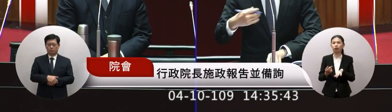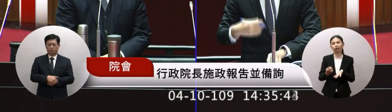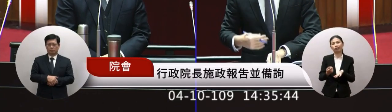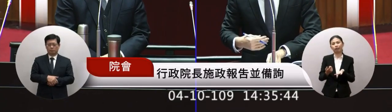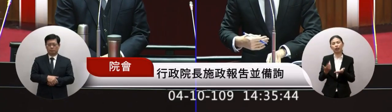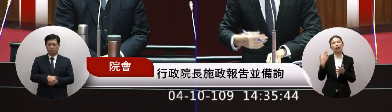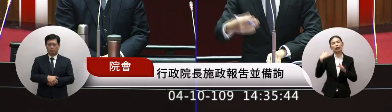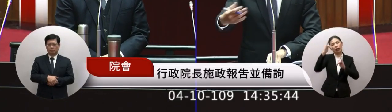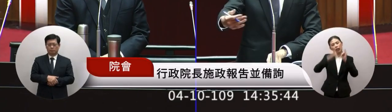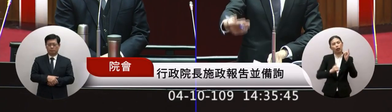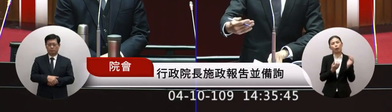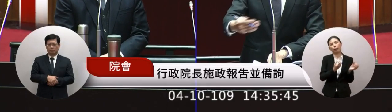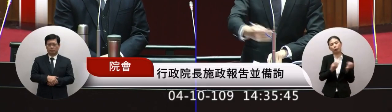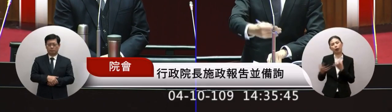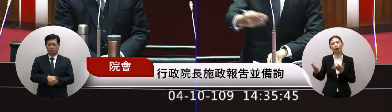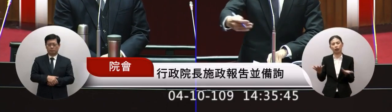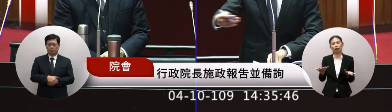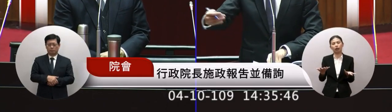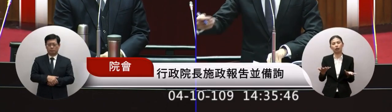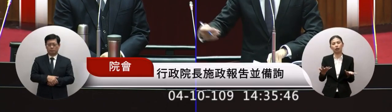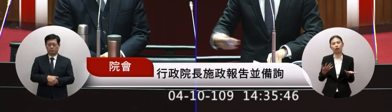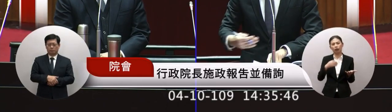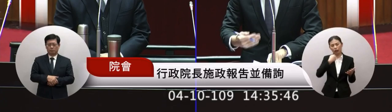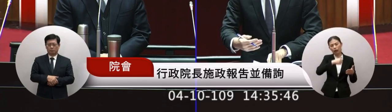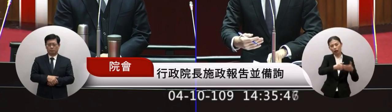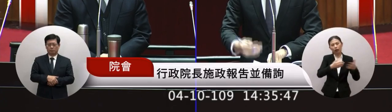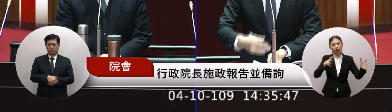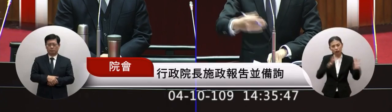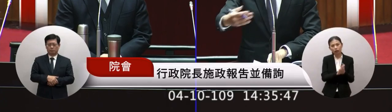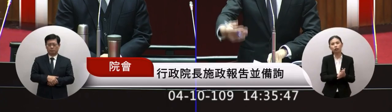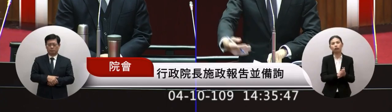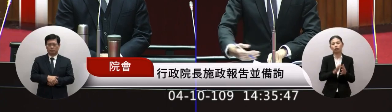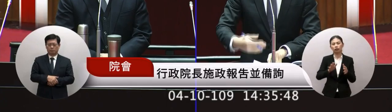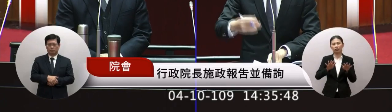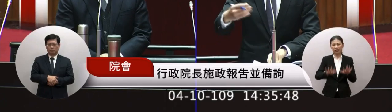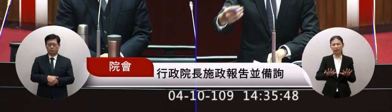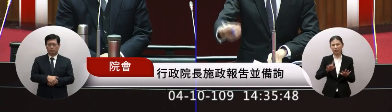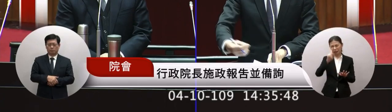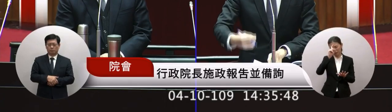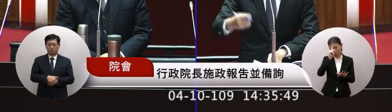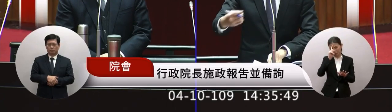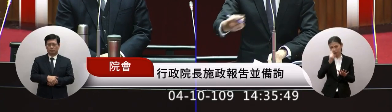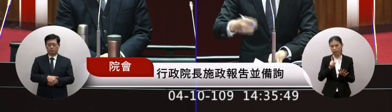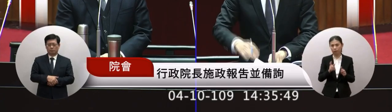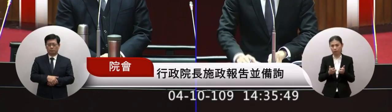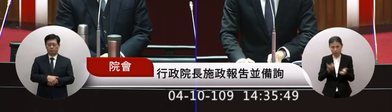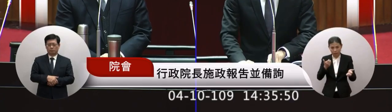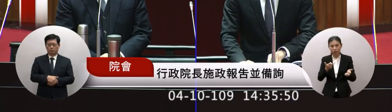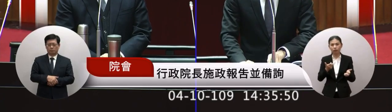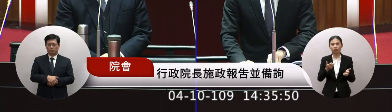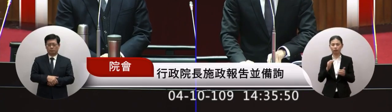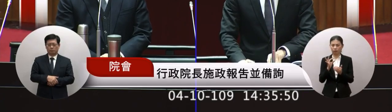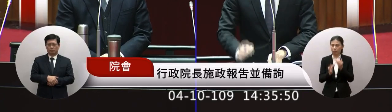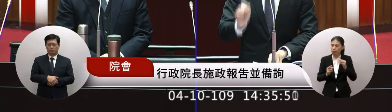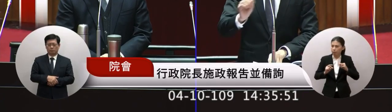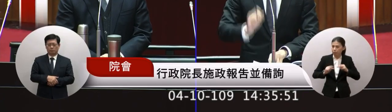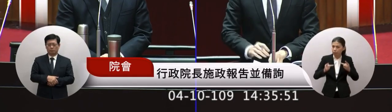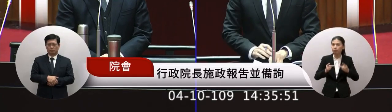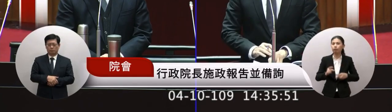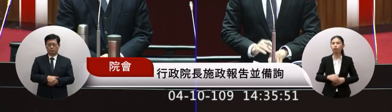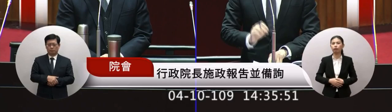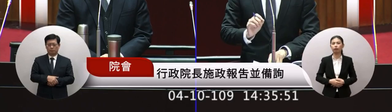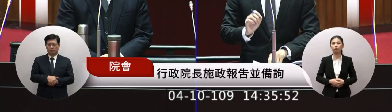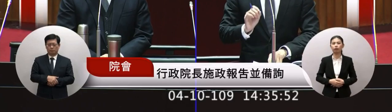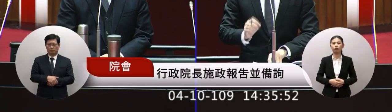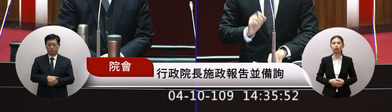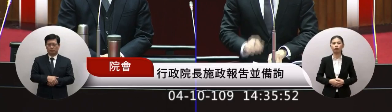過期立書的背景所以說會有很多這種規定我是一直他希望說這些都是可以我們去改革另外